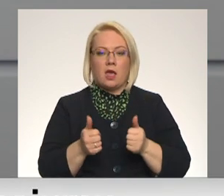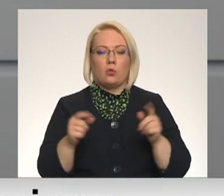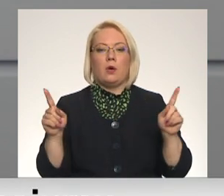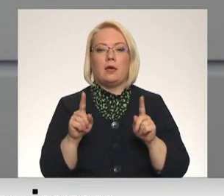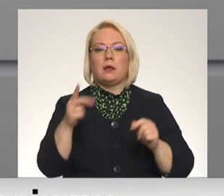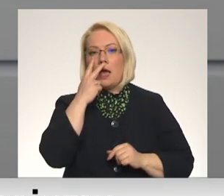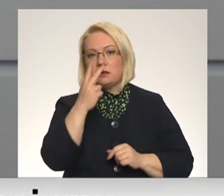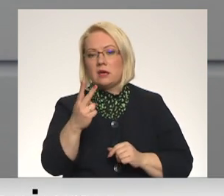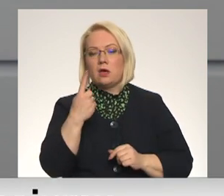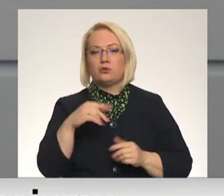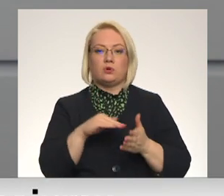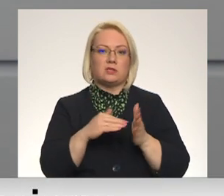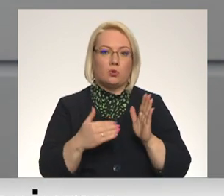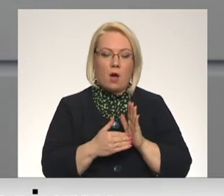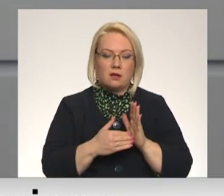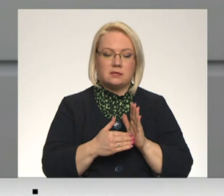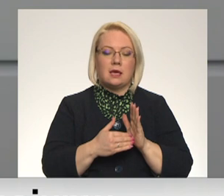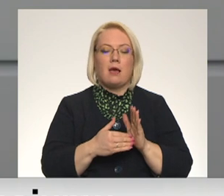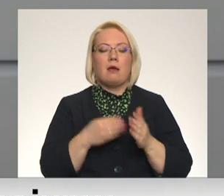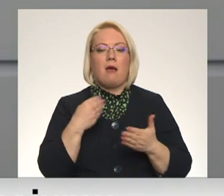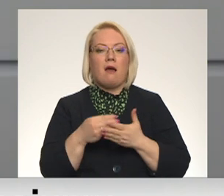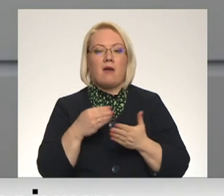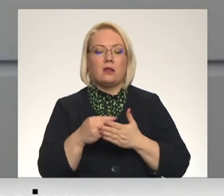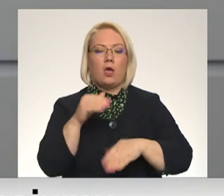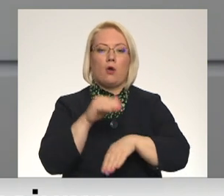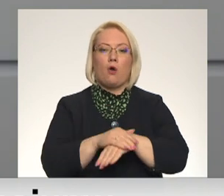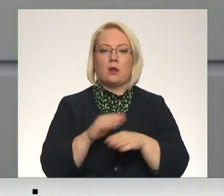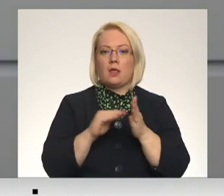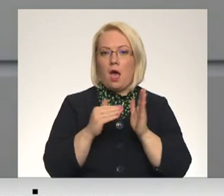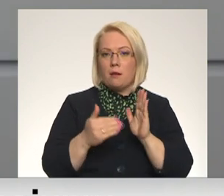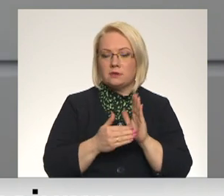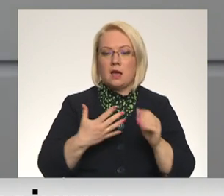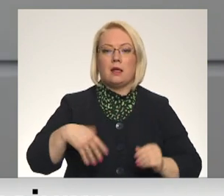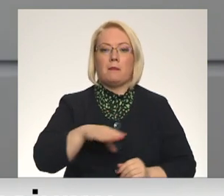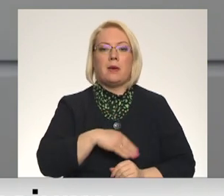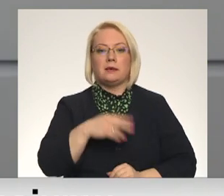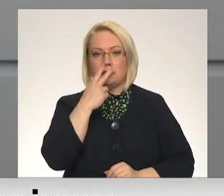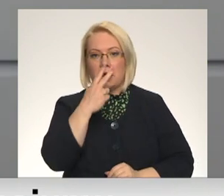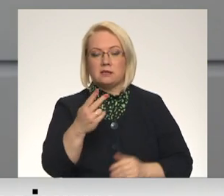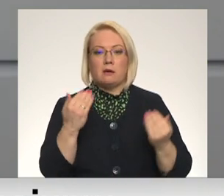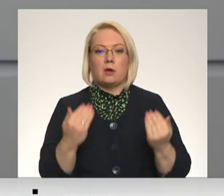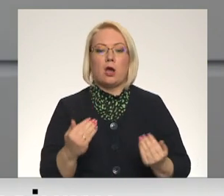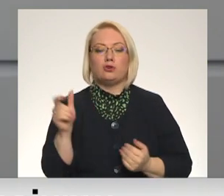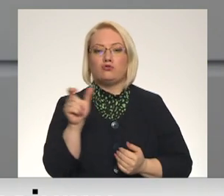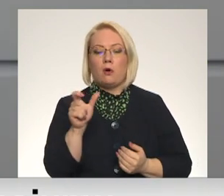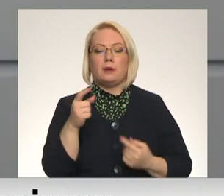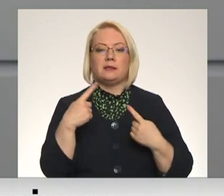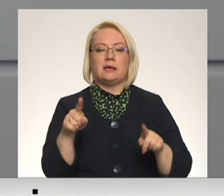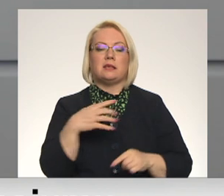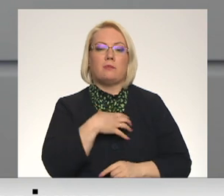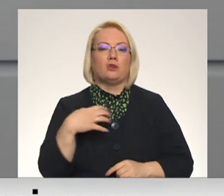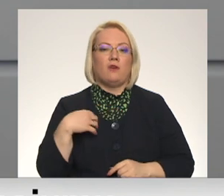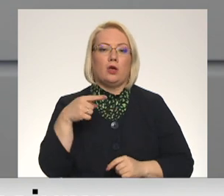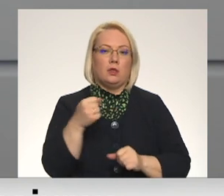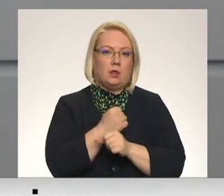jāraugās no situācijas situāciju, jāvērtē konkrēti apstākļi. Mēs, piemēram, redzam, ka šobrīd arī citas pašvaldības dar to